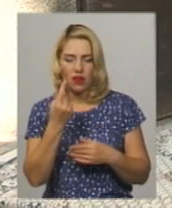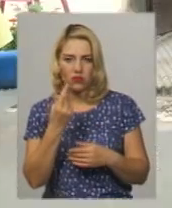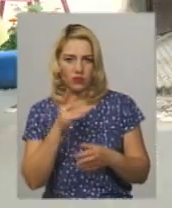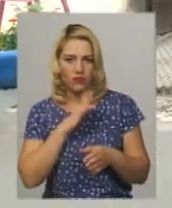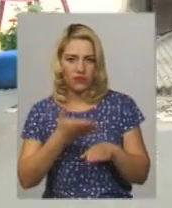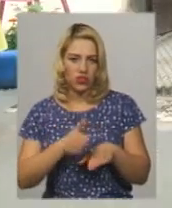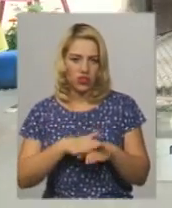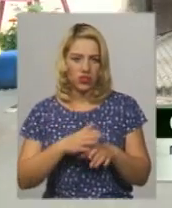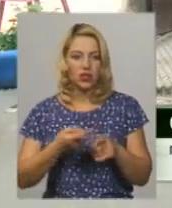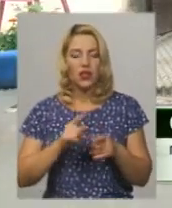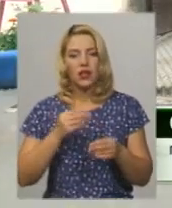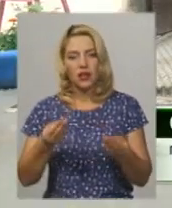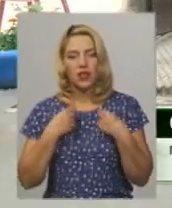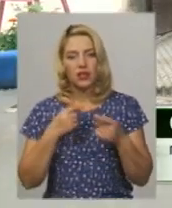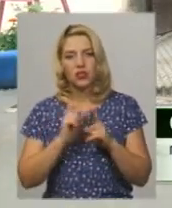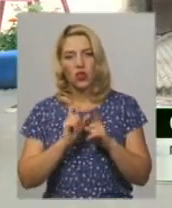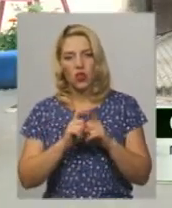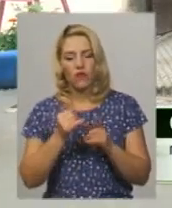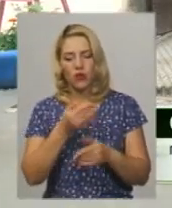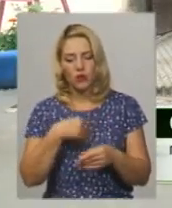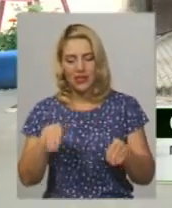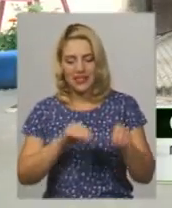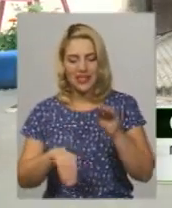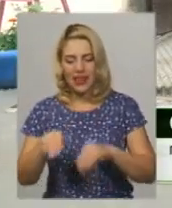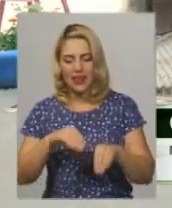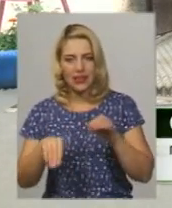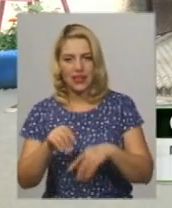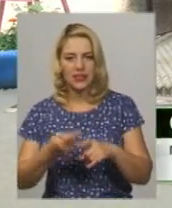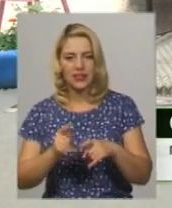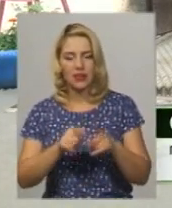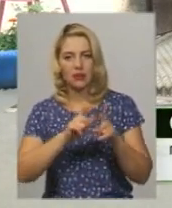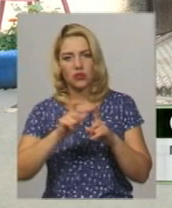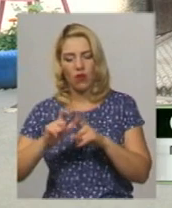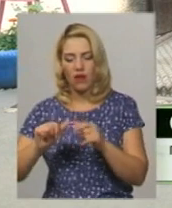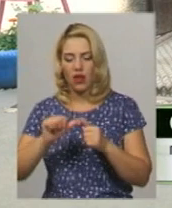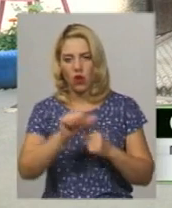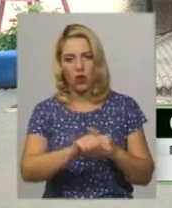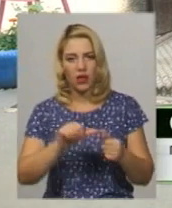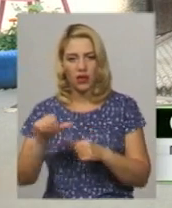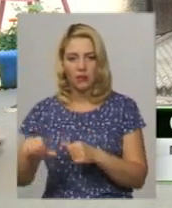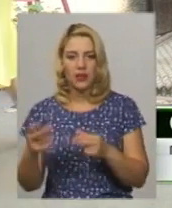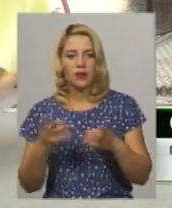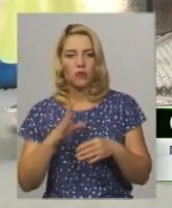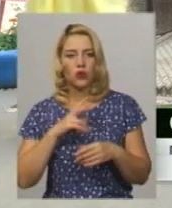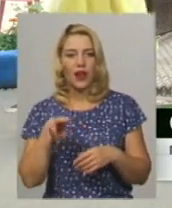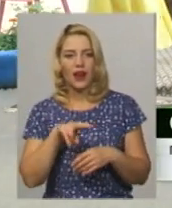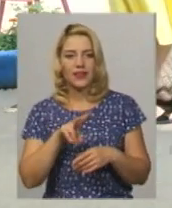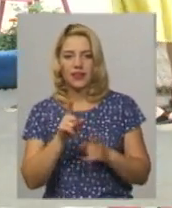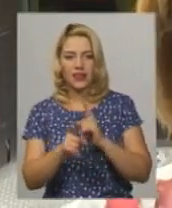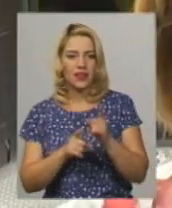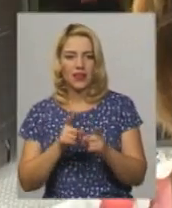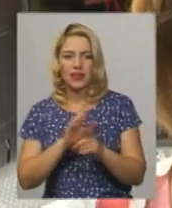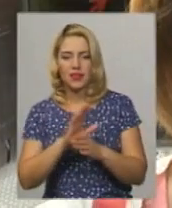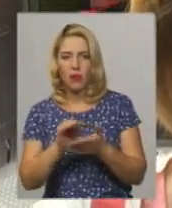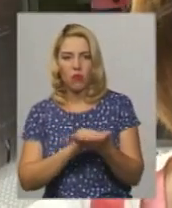легко. Нам давали слово, і ми складали з нього слова окремі. Треба, щоб були літери, не повторялися.